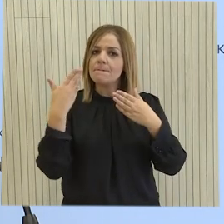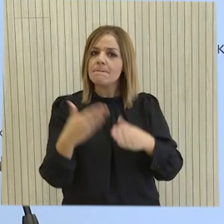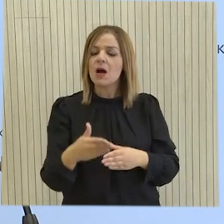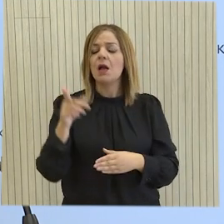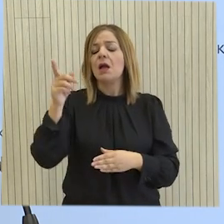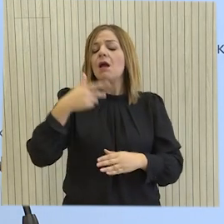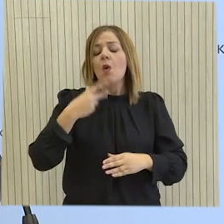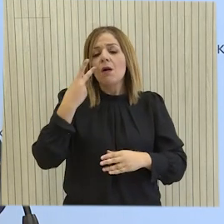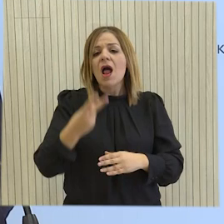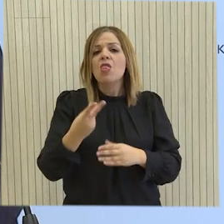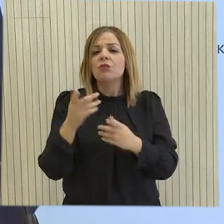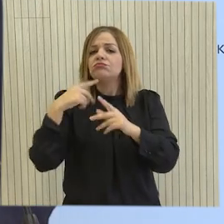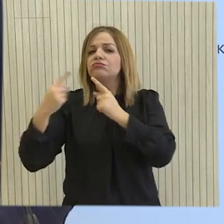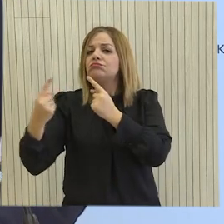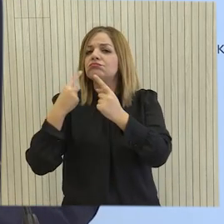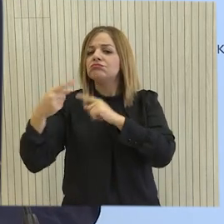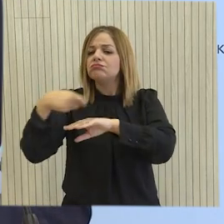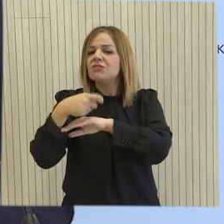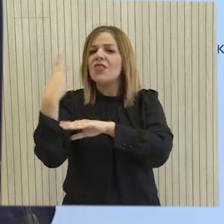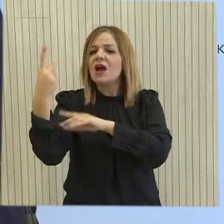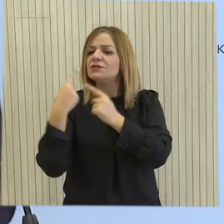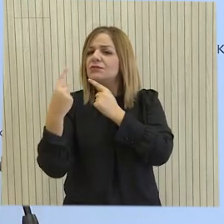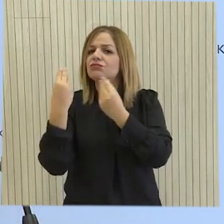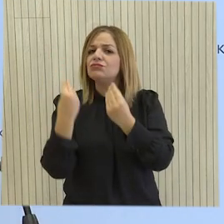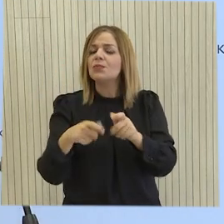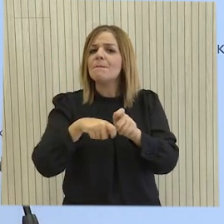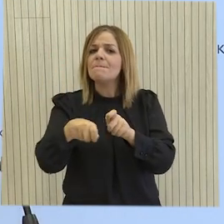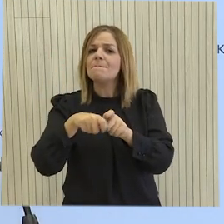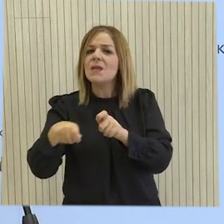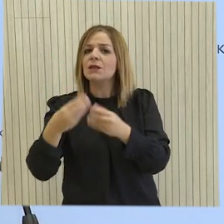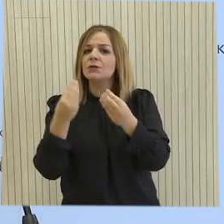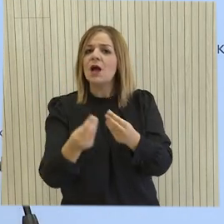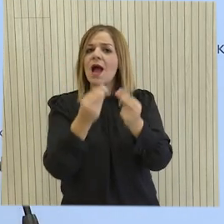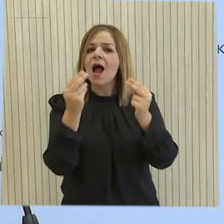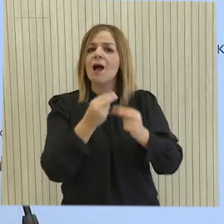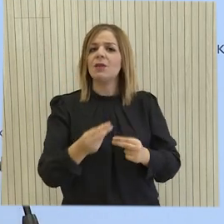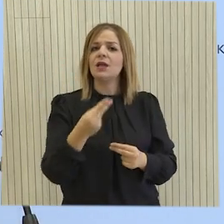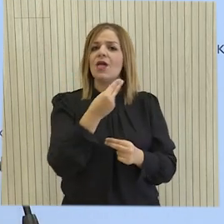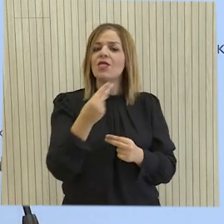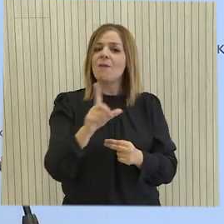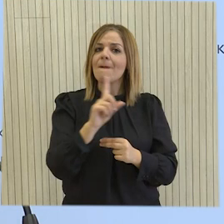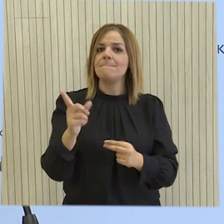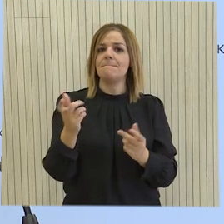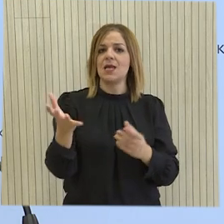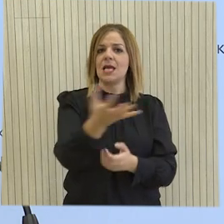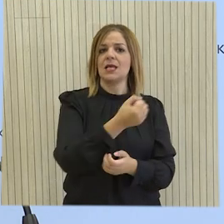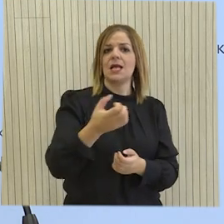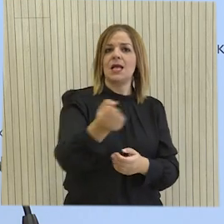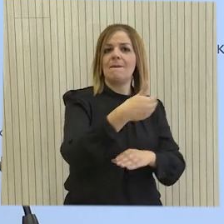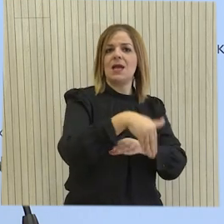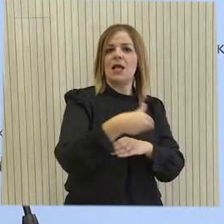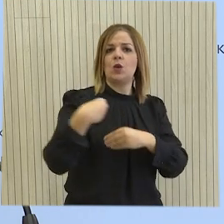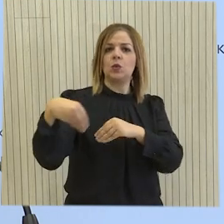Εξετάζονται όλα τα νομικά μέτρα, τα οποία μπορούν να είναι αποτελεσματικά ως προς την αποτρεπτικότητα, θέλετε, τέτοιου